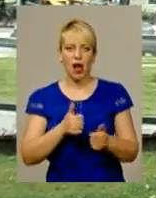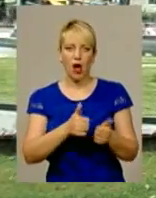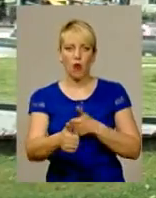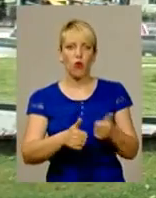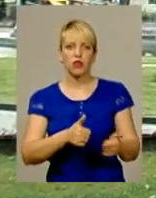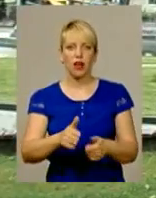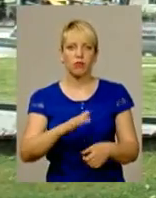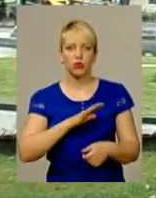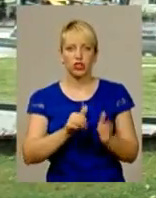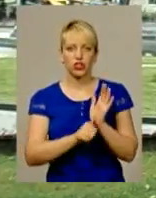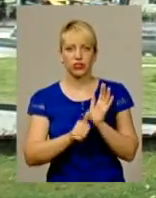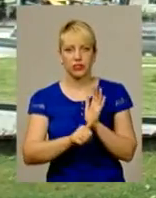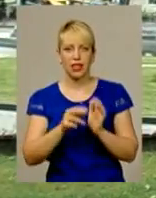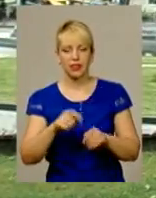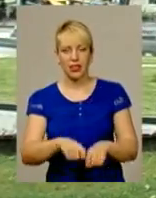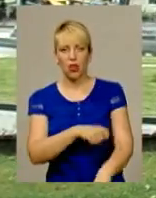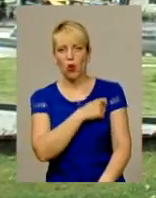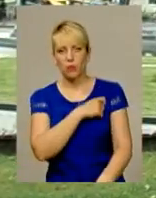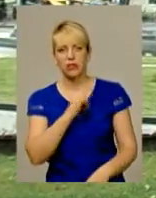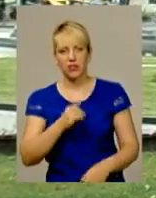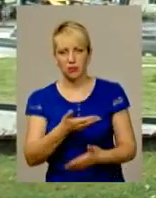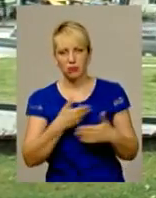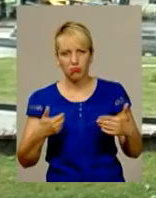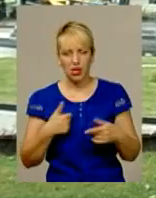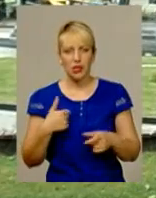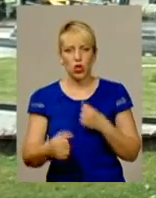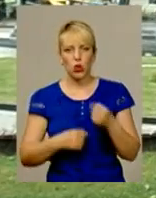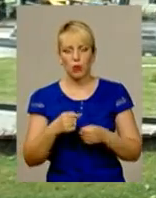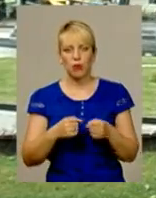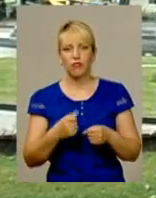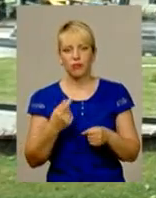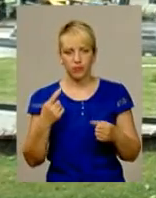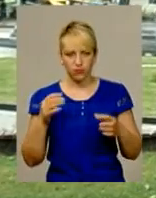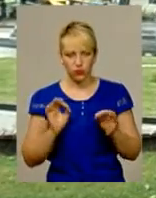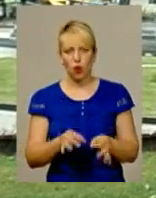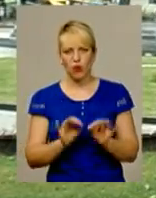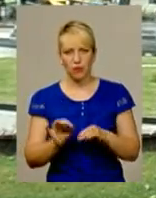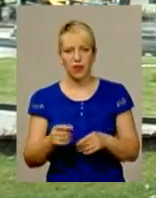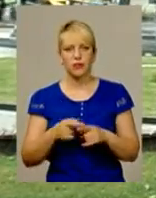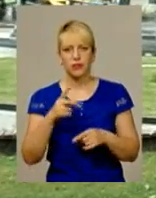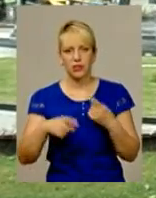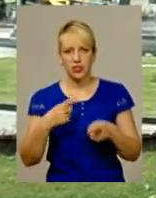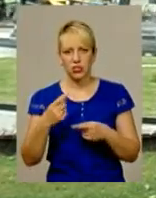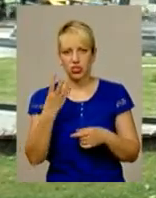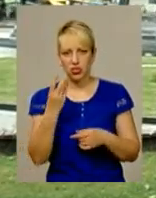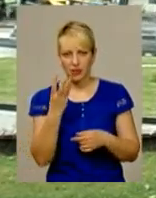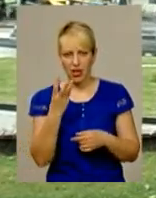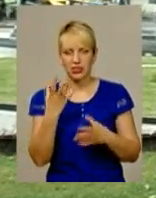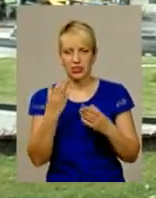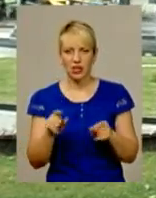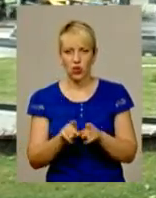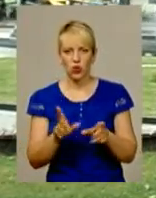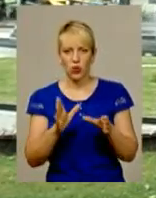кілометрів. Ми якось заїхали в перших числах, все було добре. На четвертий день була